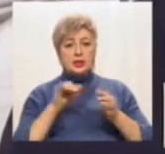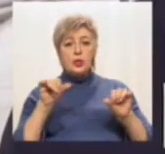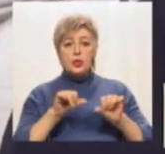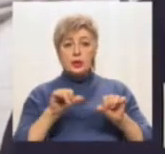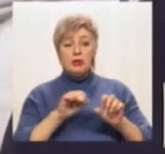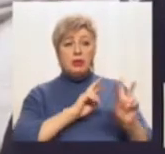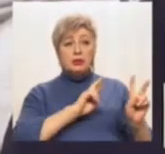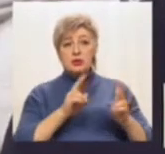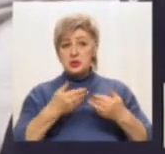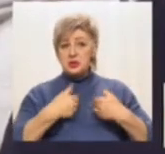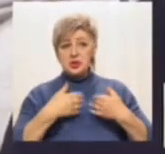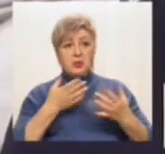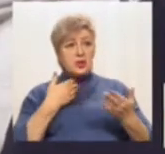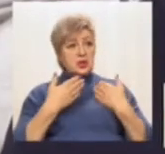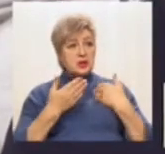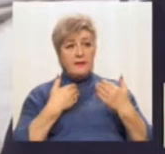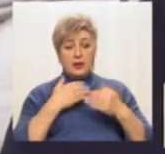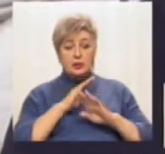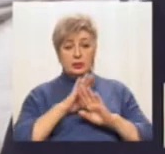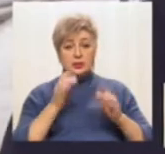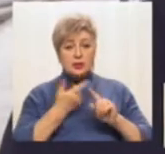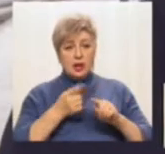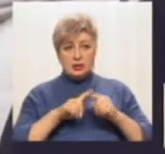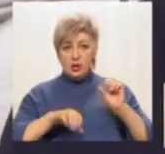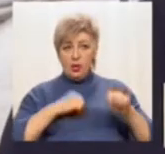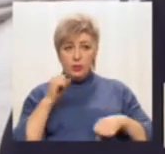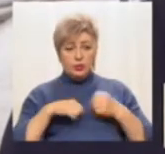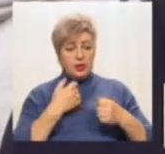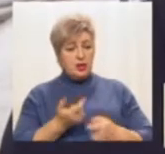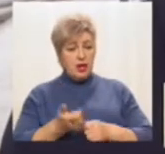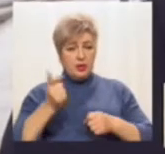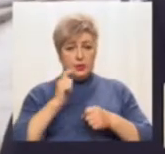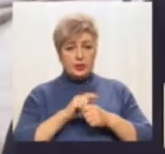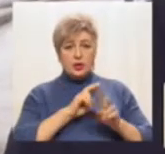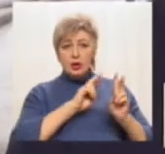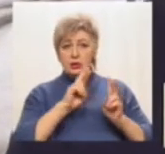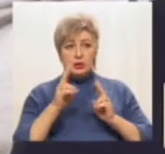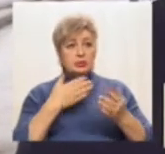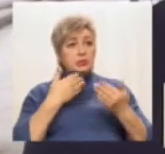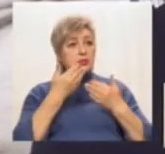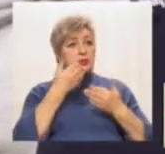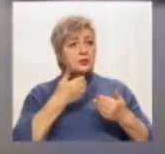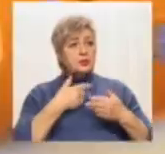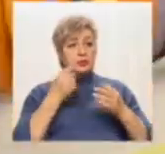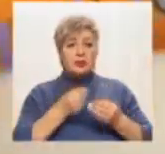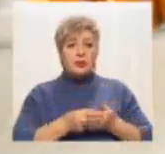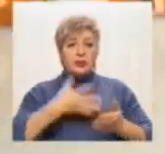Ніхто з нами не радився. Це обурює найбільше. Ніхто не радився ні щодо підвищення цін, ні щодо меню.